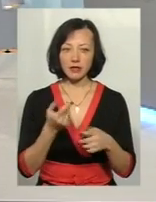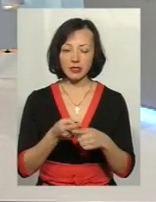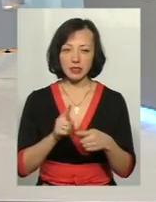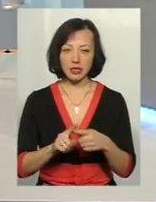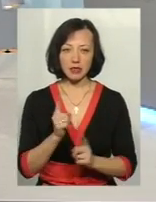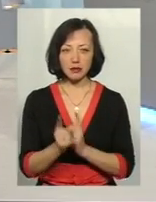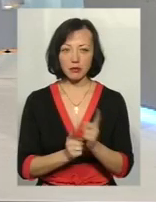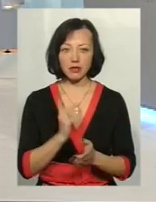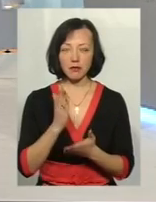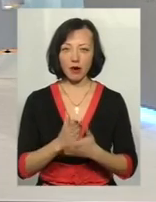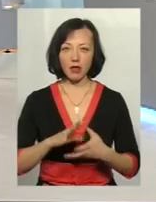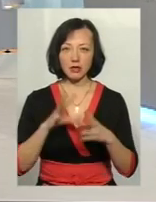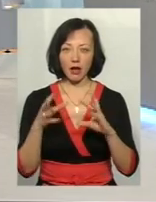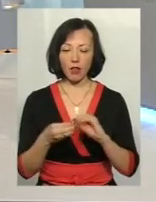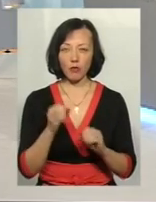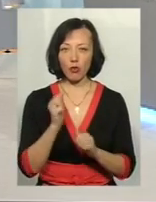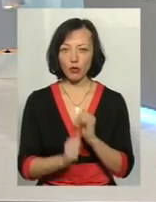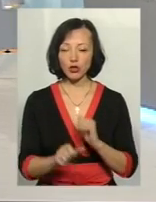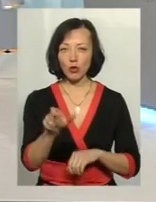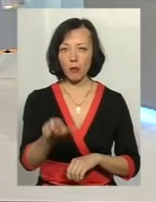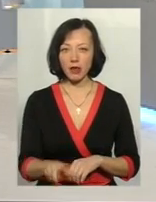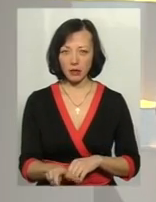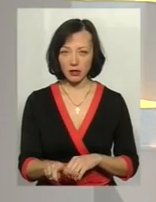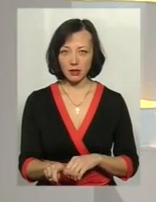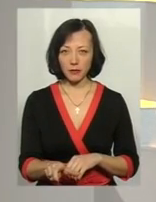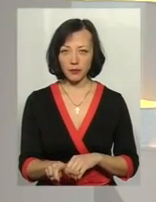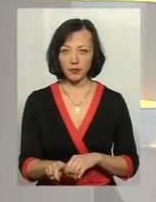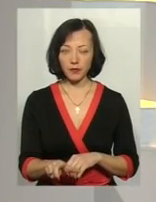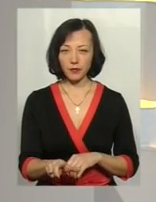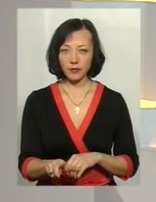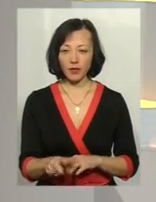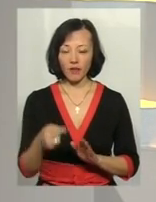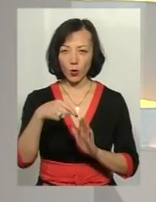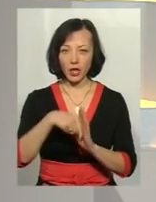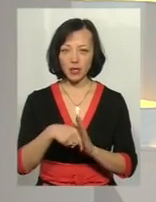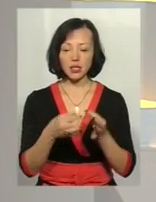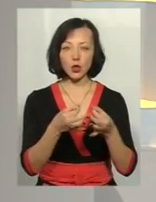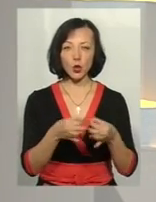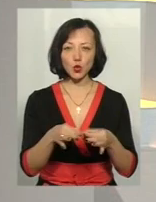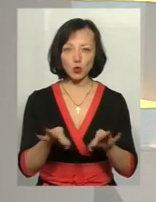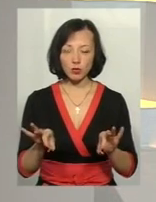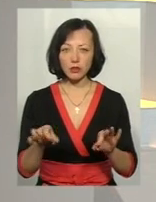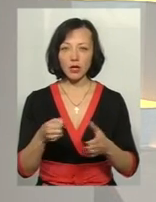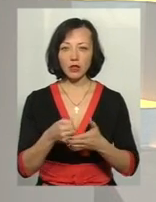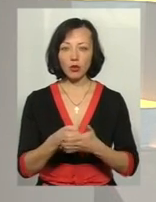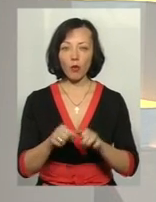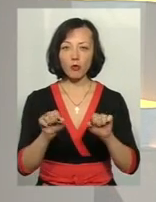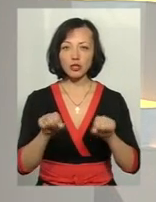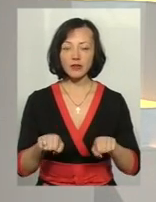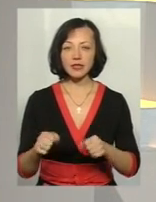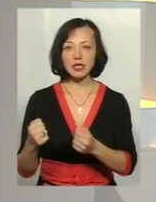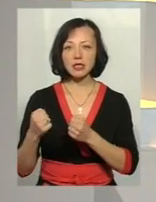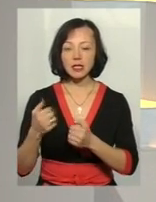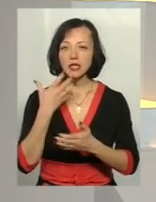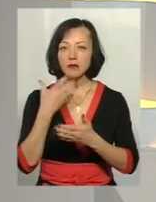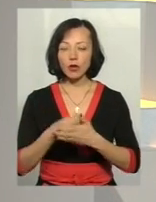має загалом кожен громадянин в контексті доступності до можливості захистити